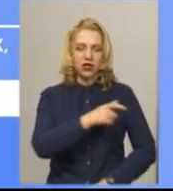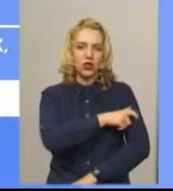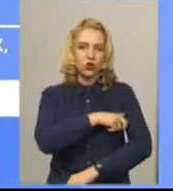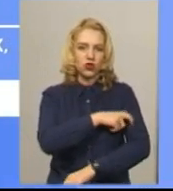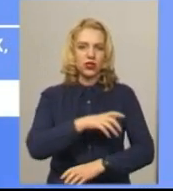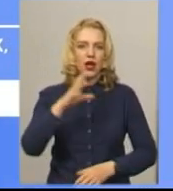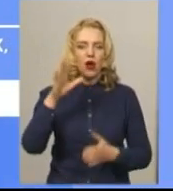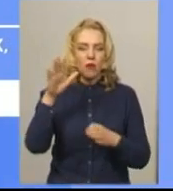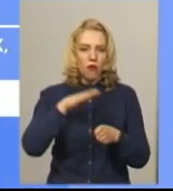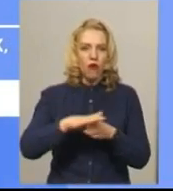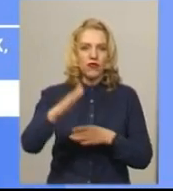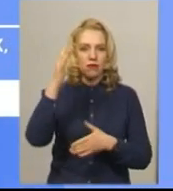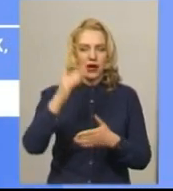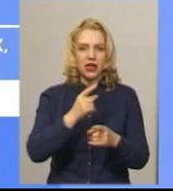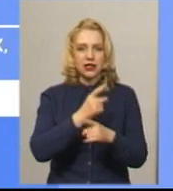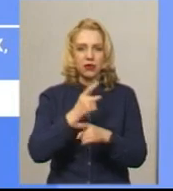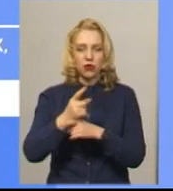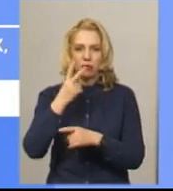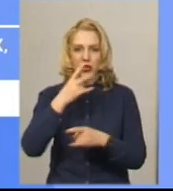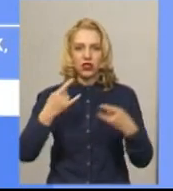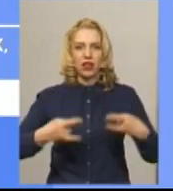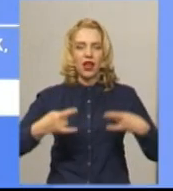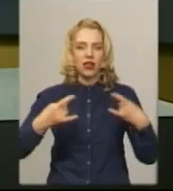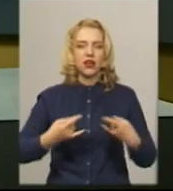Повний перелік заборон ви зараз бачите на екрані.